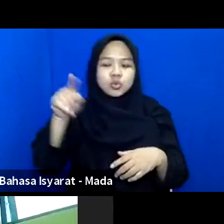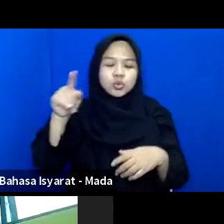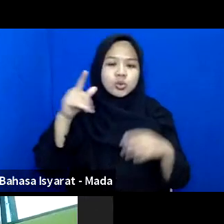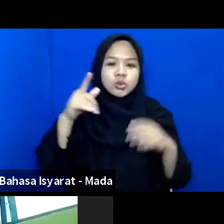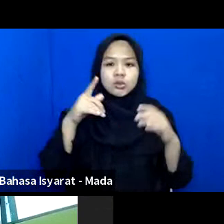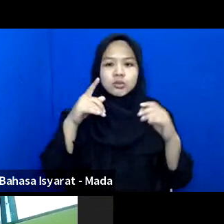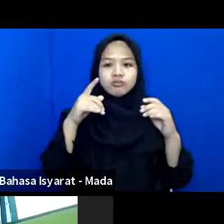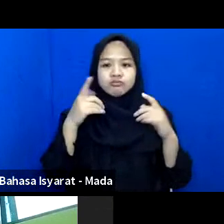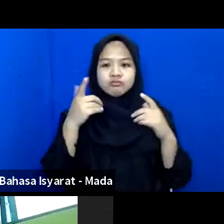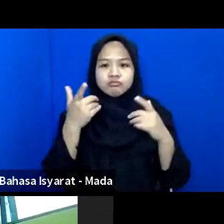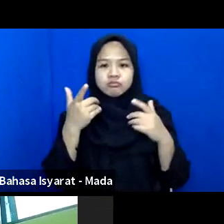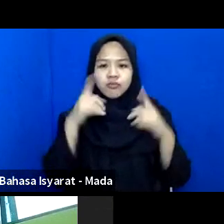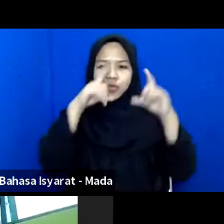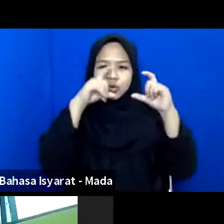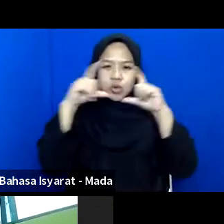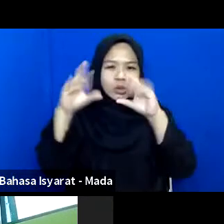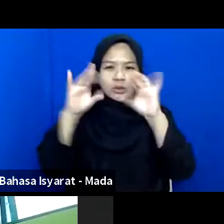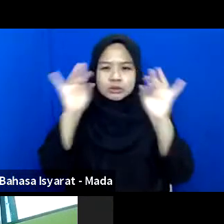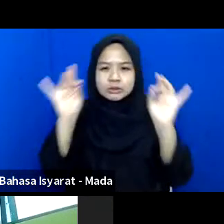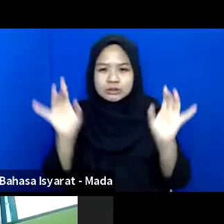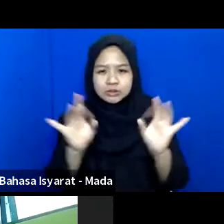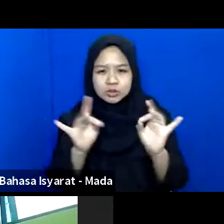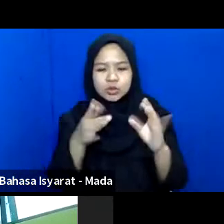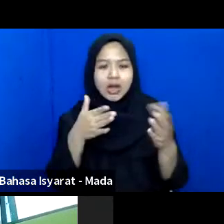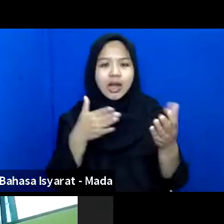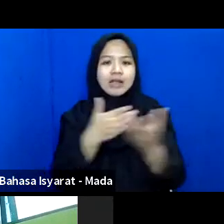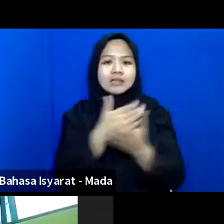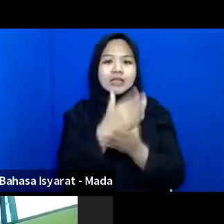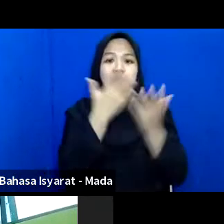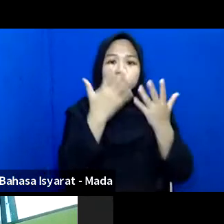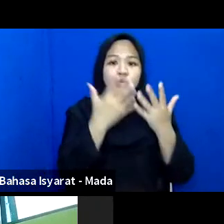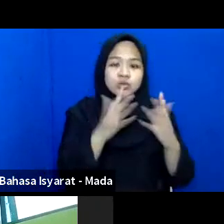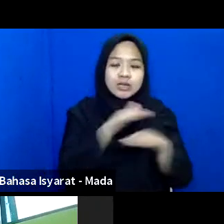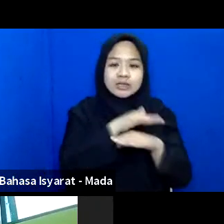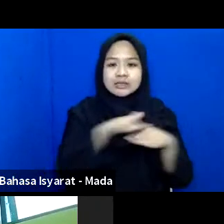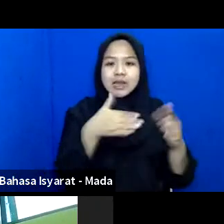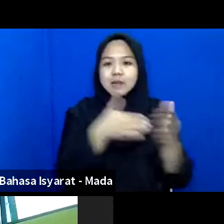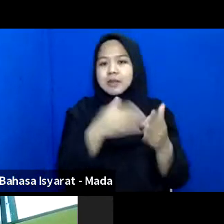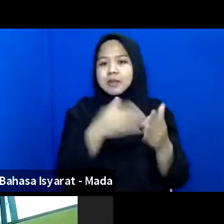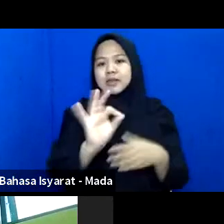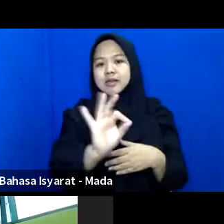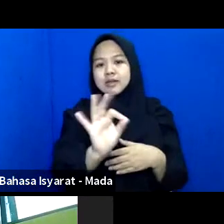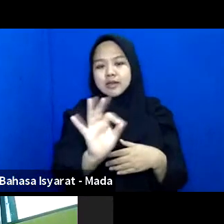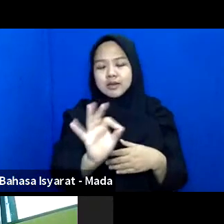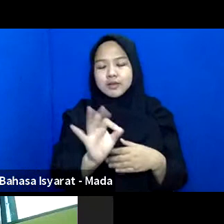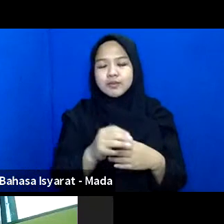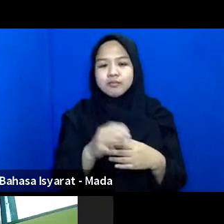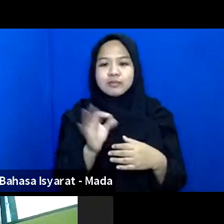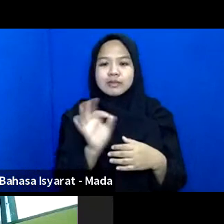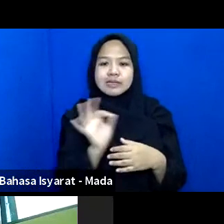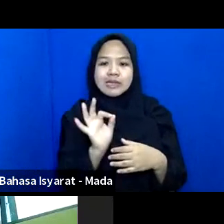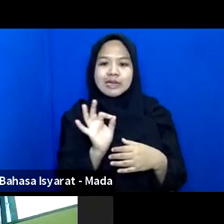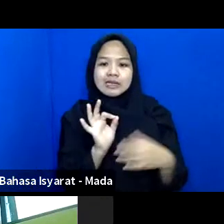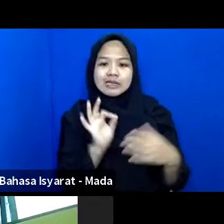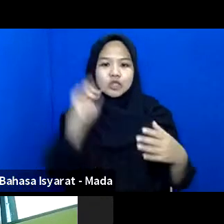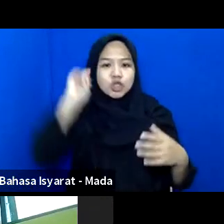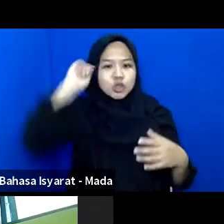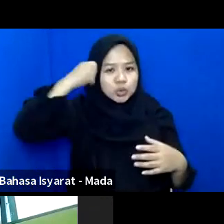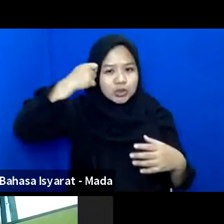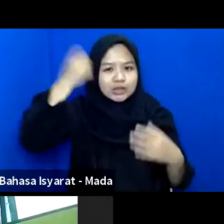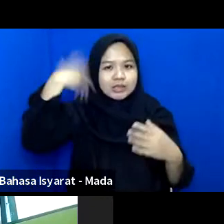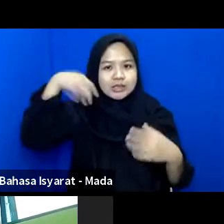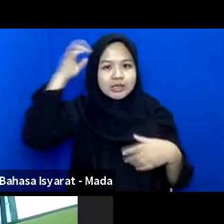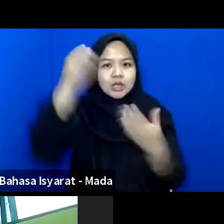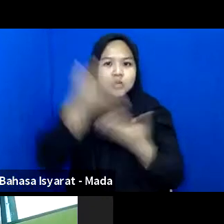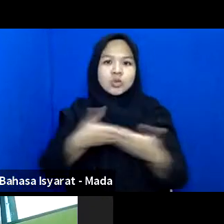Juga berjalan lancar Dan sampai Selesai Itu tetap Tidak ada Terlambatan Tidak ada Kesulitan Di Dinas